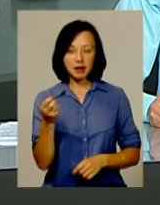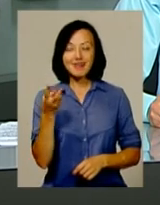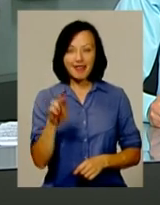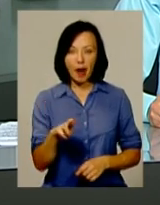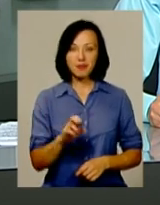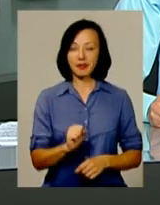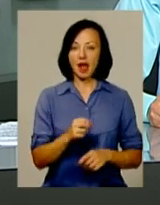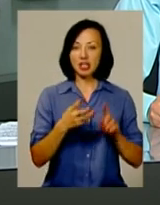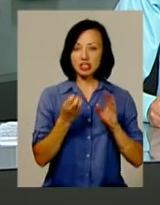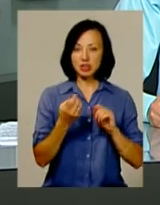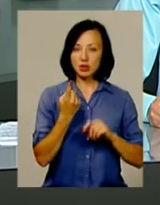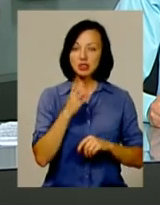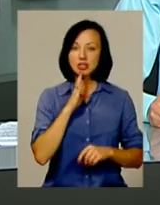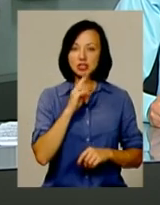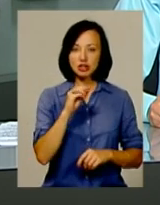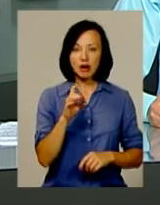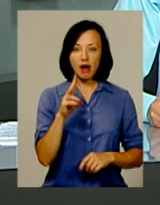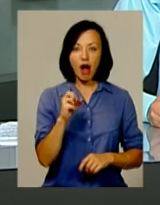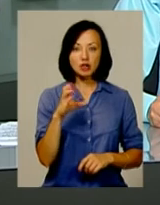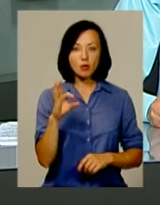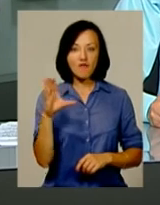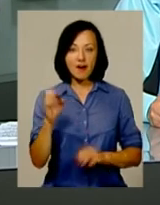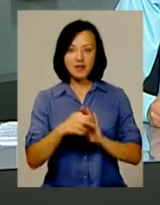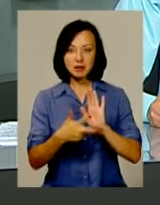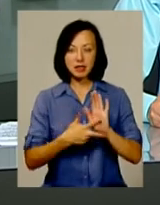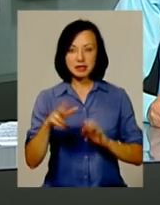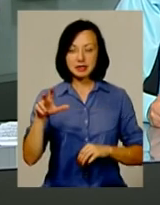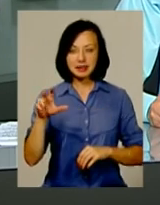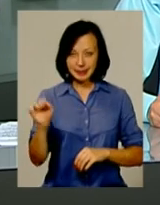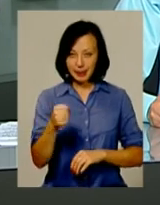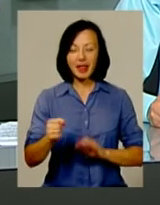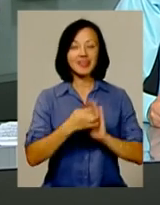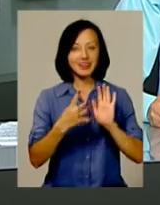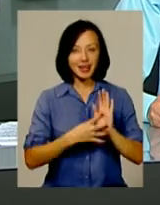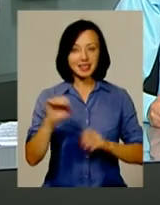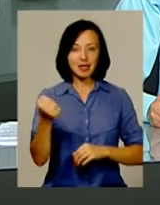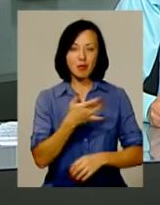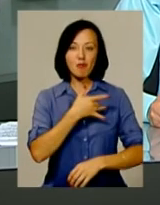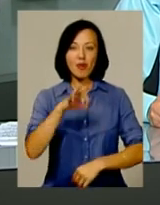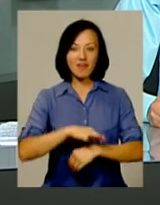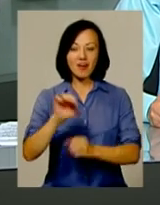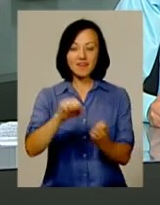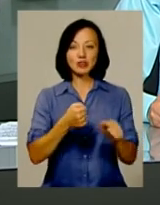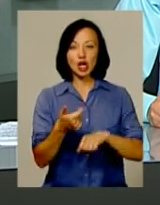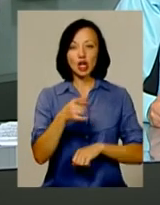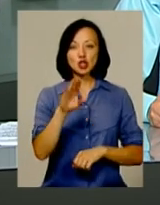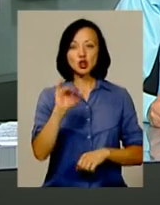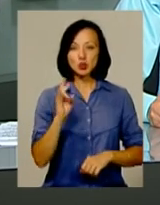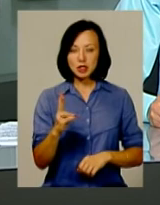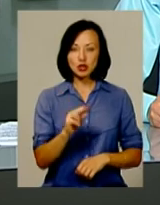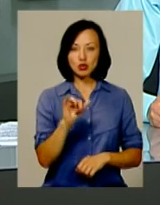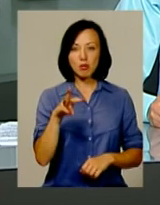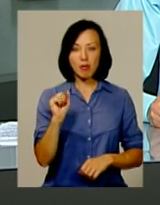вийде на татамі 18 серпня. 19 серпня оболіватимемо за висловальників Інну Грищун та Дмитра